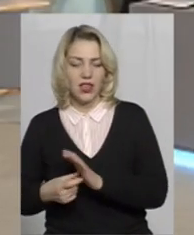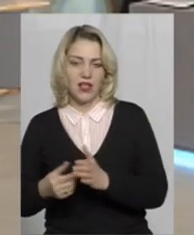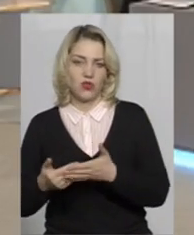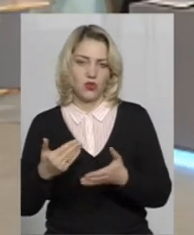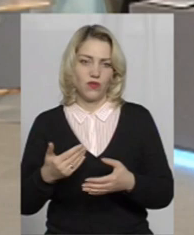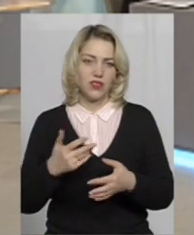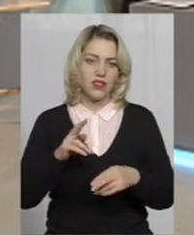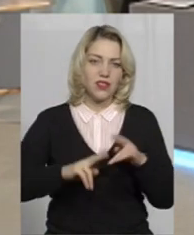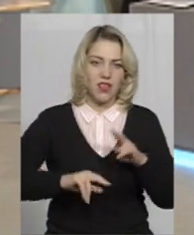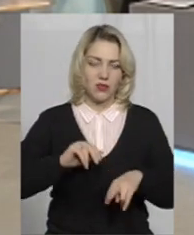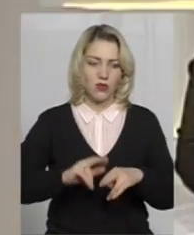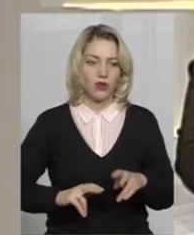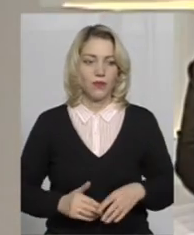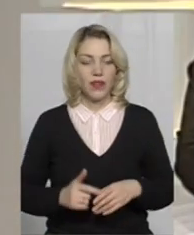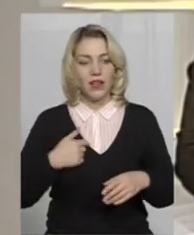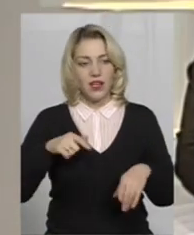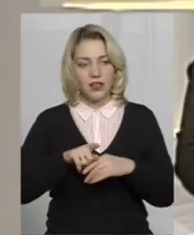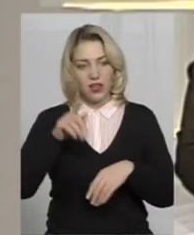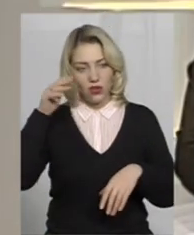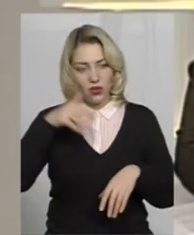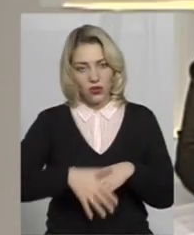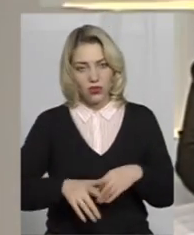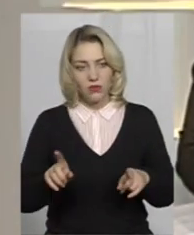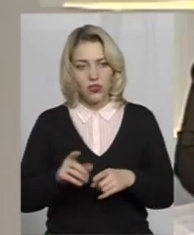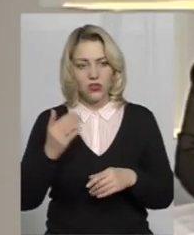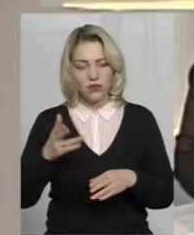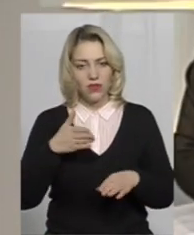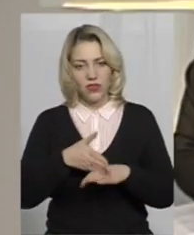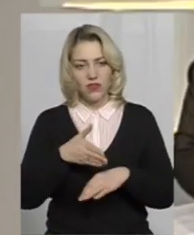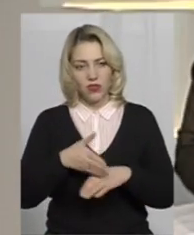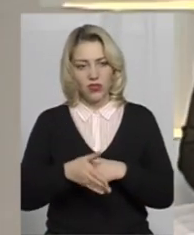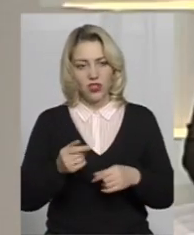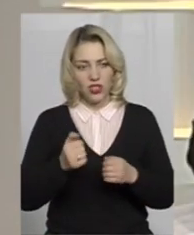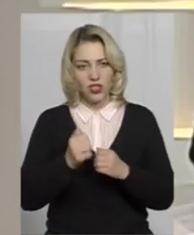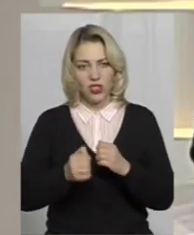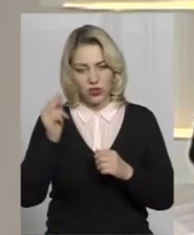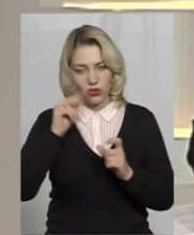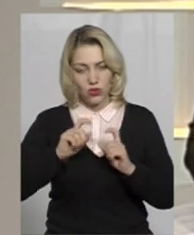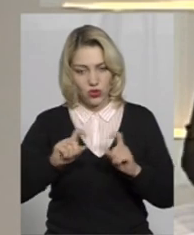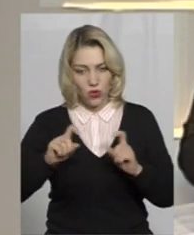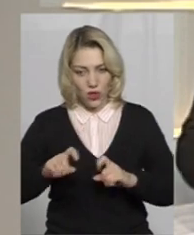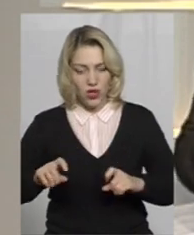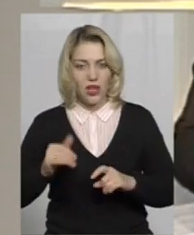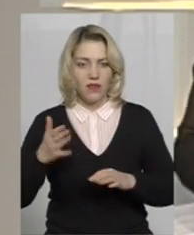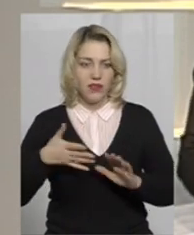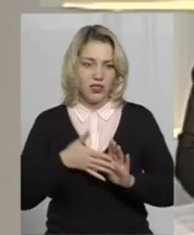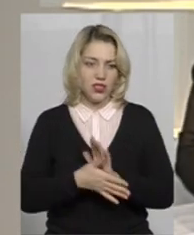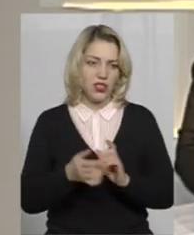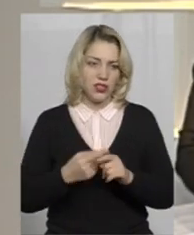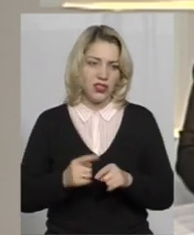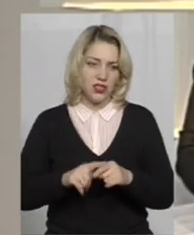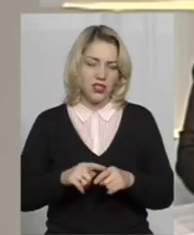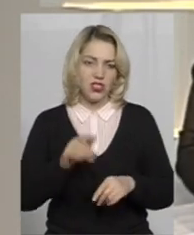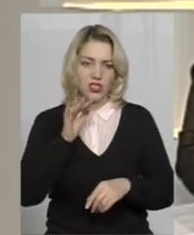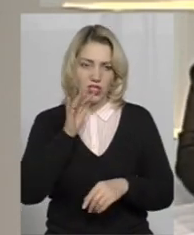-різному. Ну, я так розумію, що ви відвідуючи часто школи, витрачаєте на це